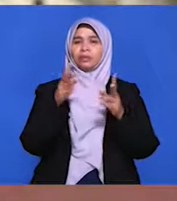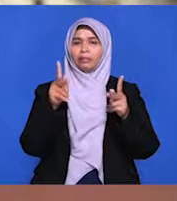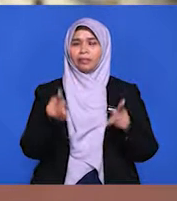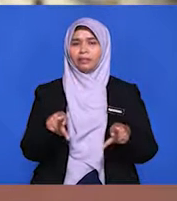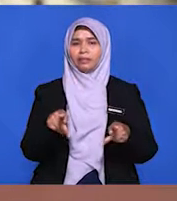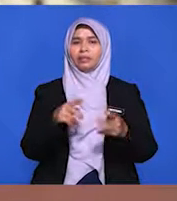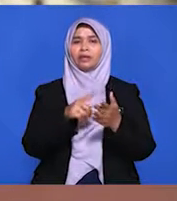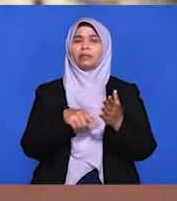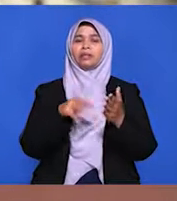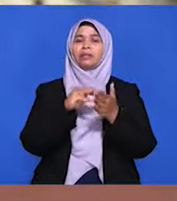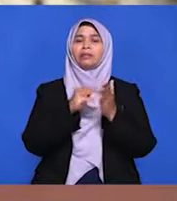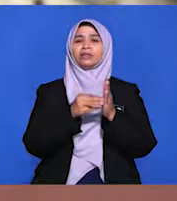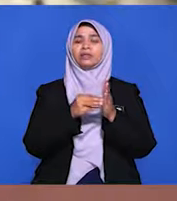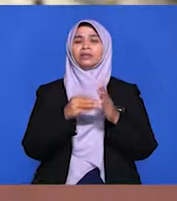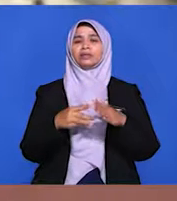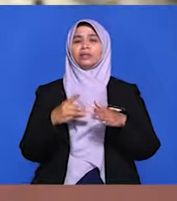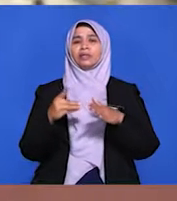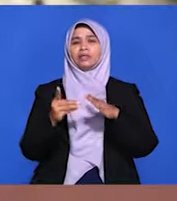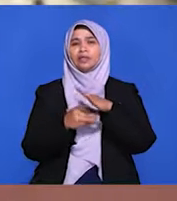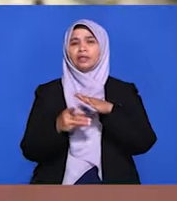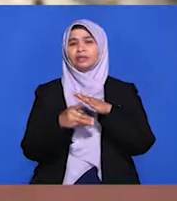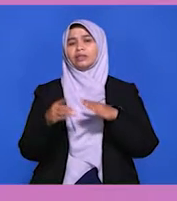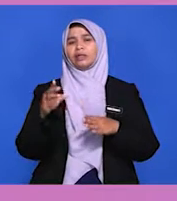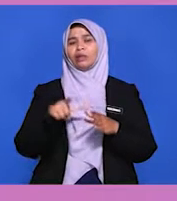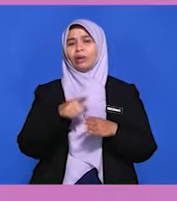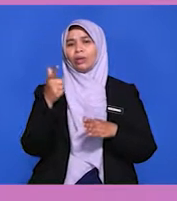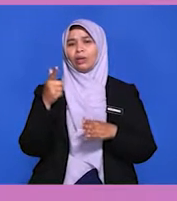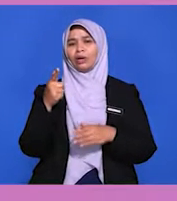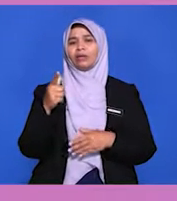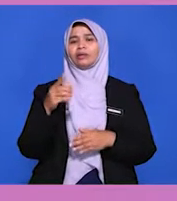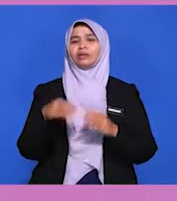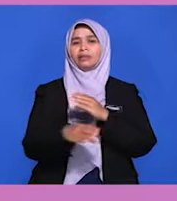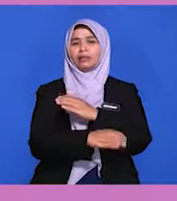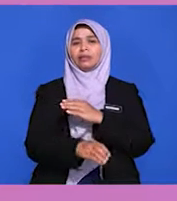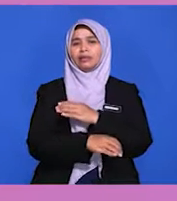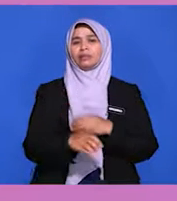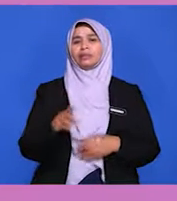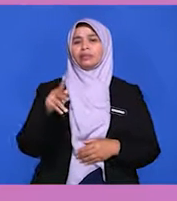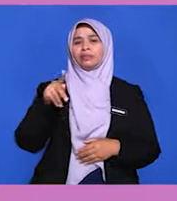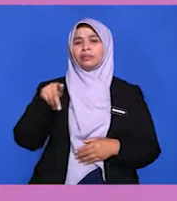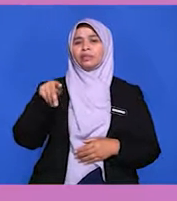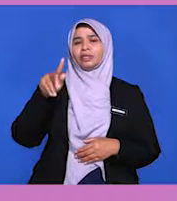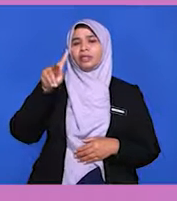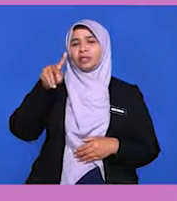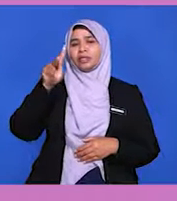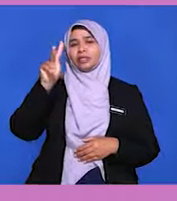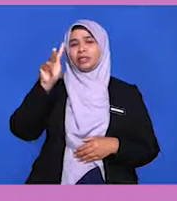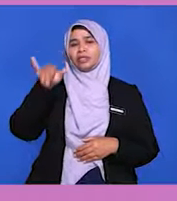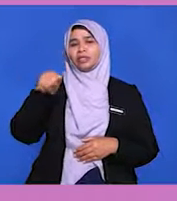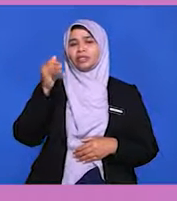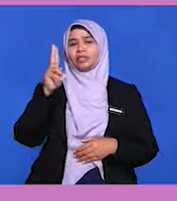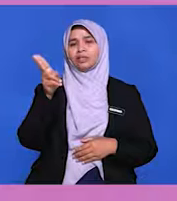apakah maksud dasar luar negara? Menurut Prof. Dr. Kalewi Jekko Holsty atau lebih